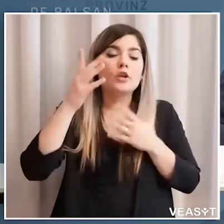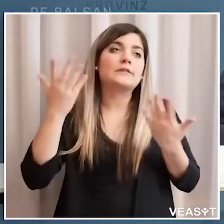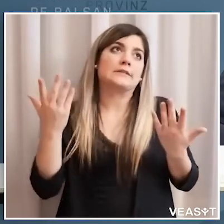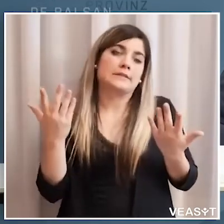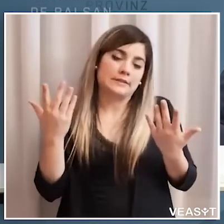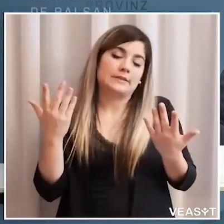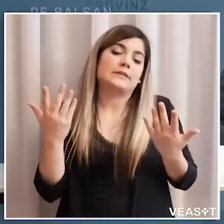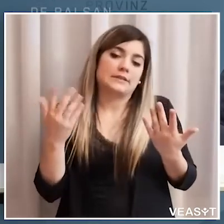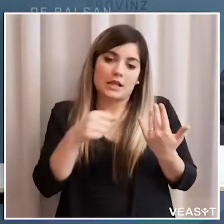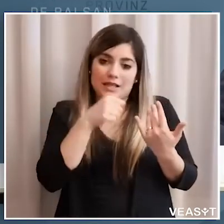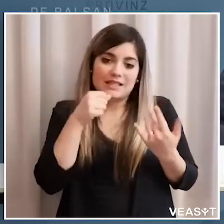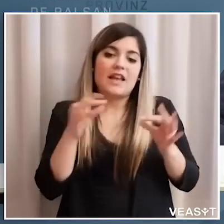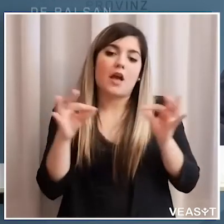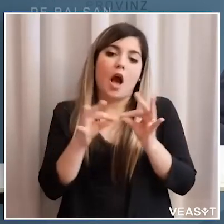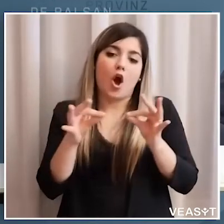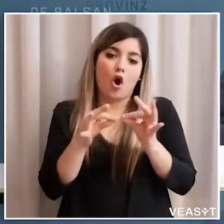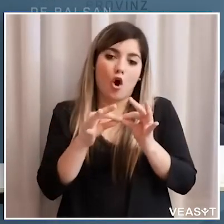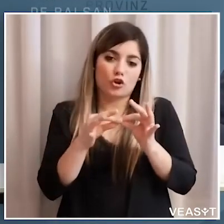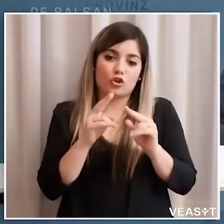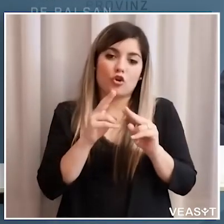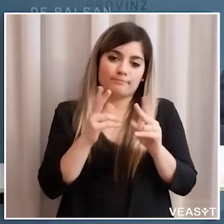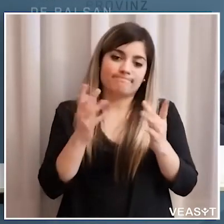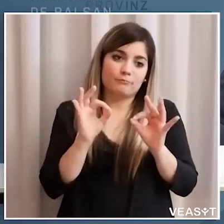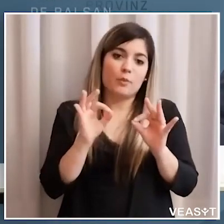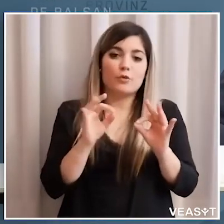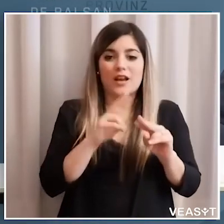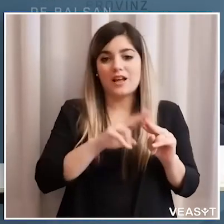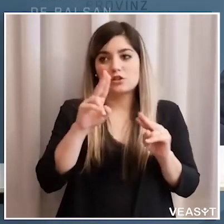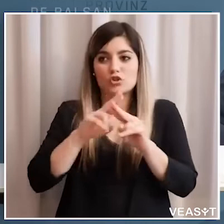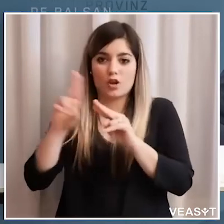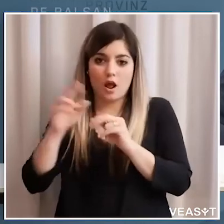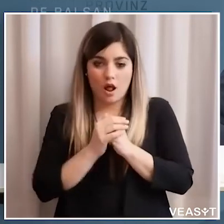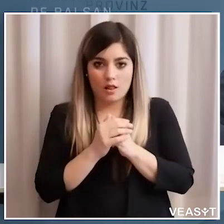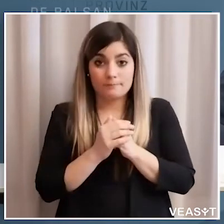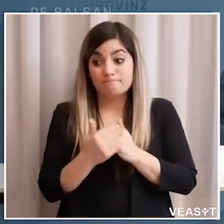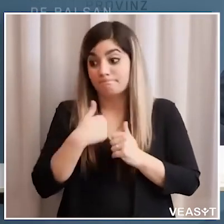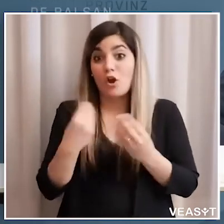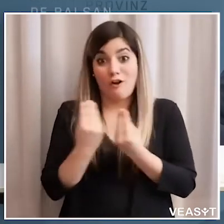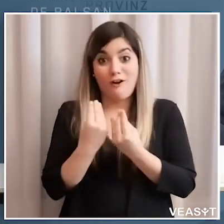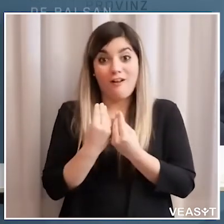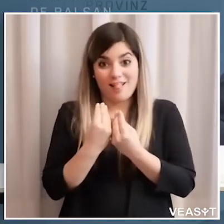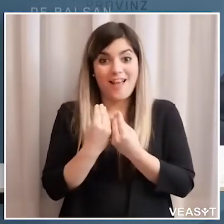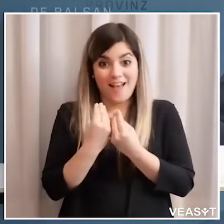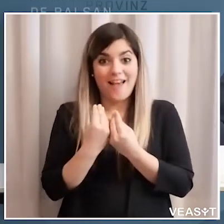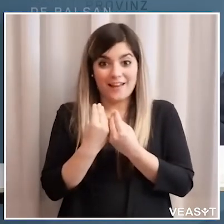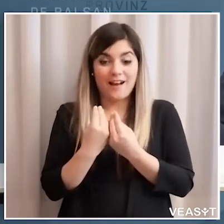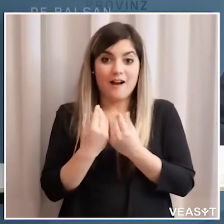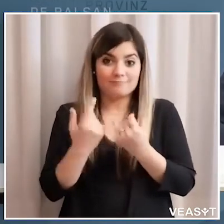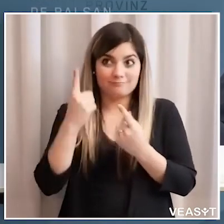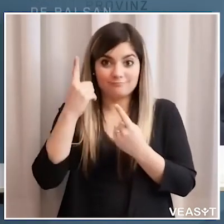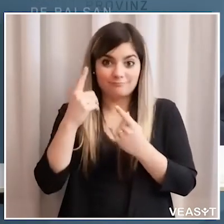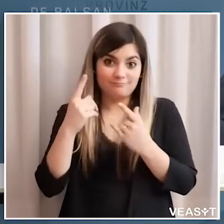ovviamente qui c'è bisogno di un accordo tra gli stati stamattina ho sentito anche il collega Günther Platter capitano